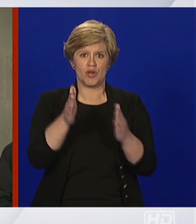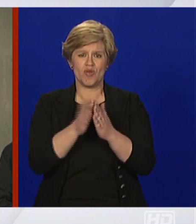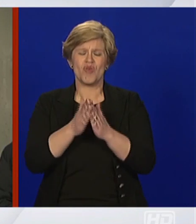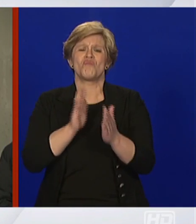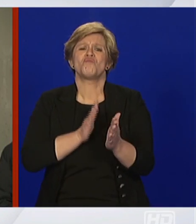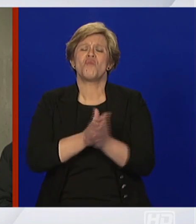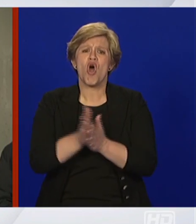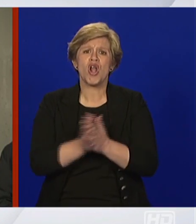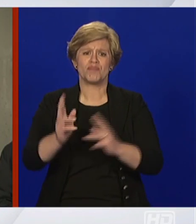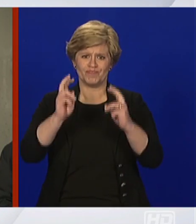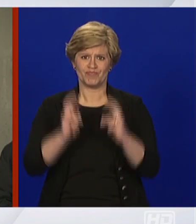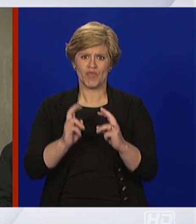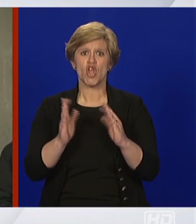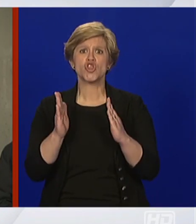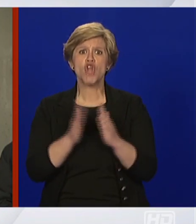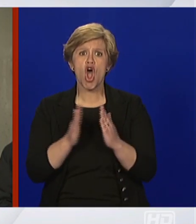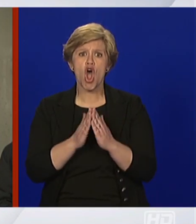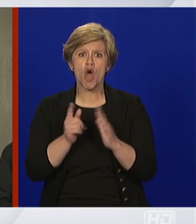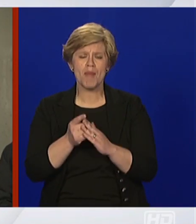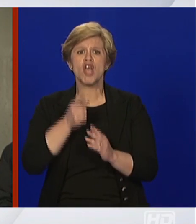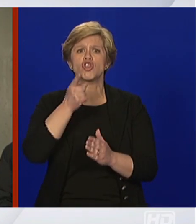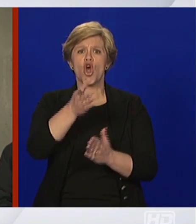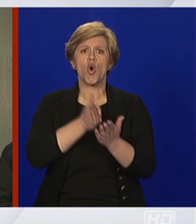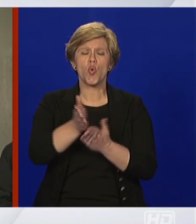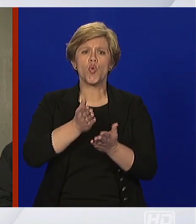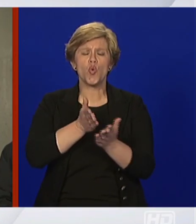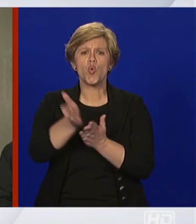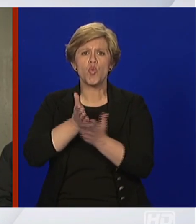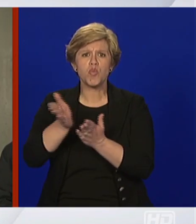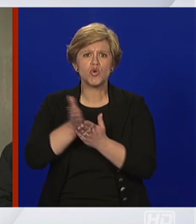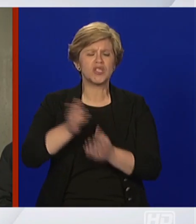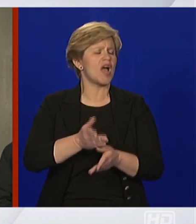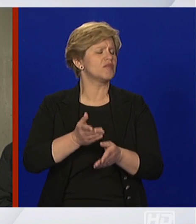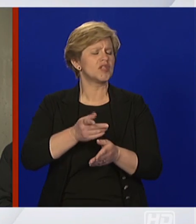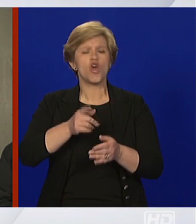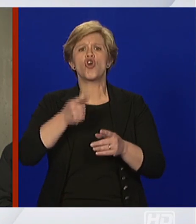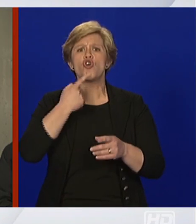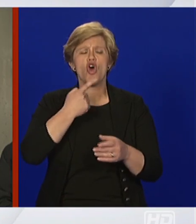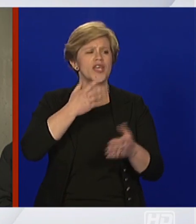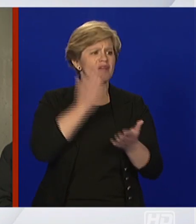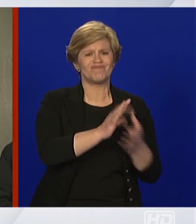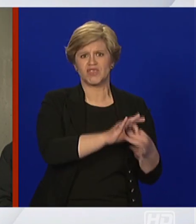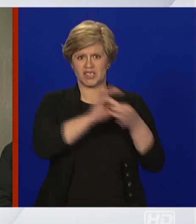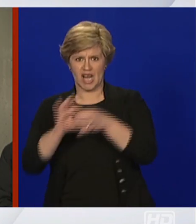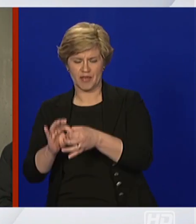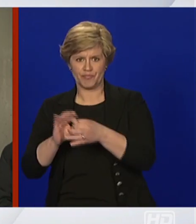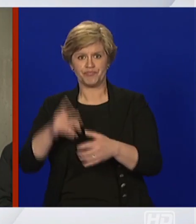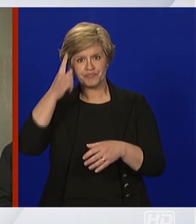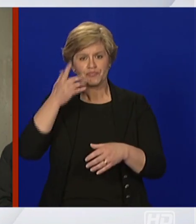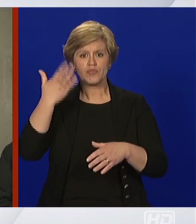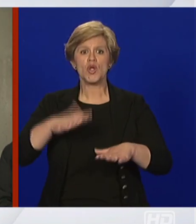snazi do danjega. Što se tiče potresa, znamo da je bio sinoć u 2049,